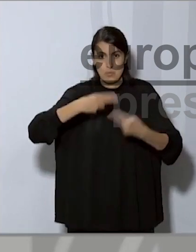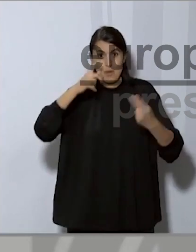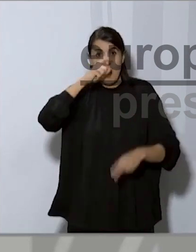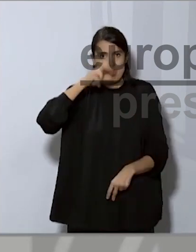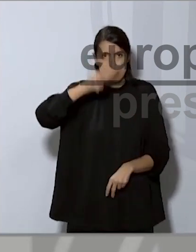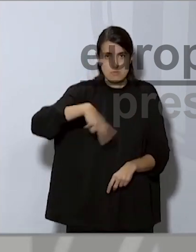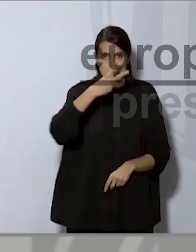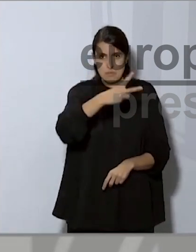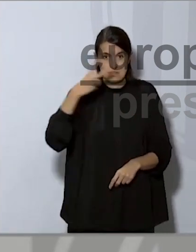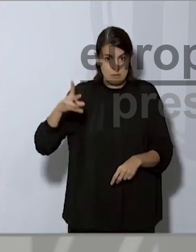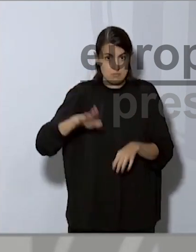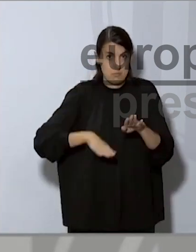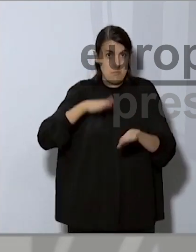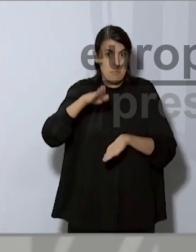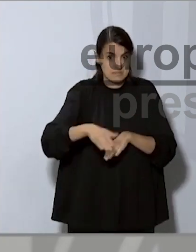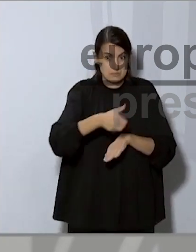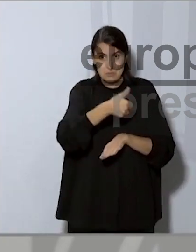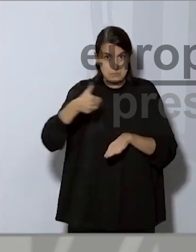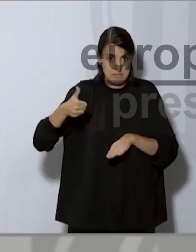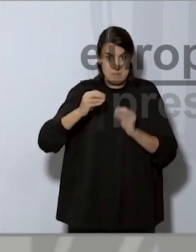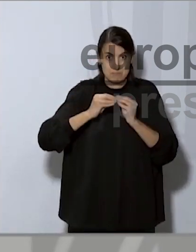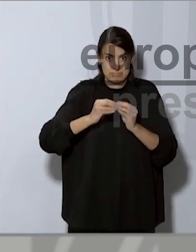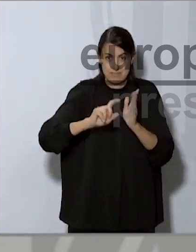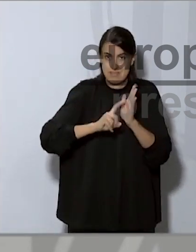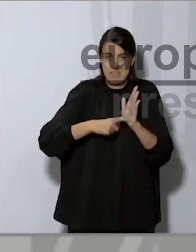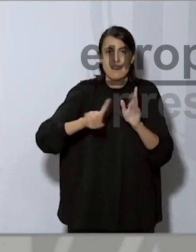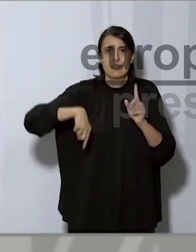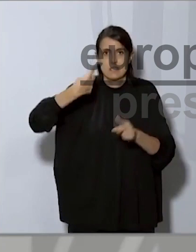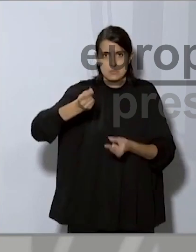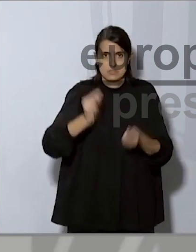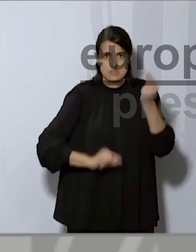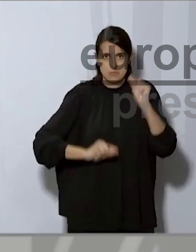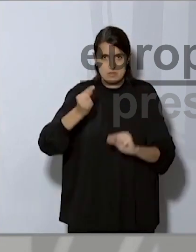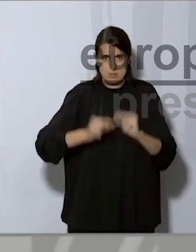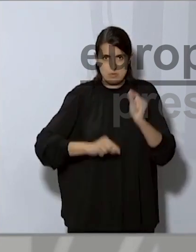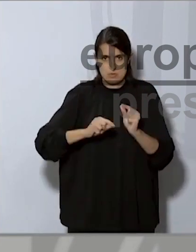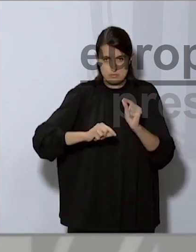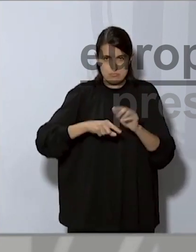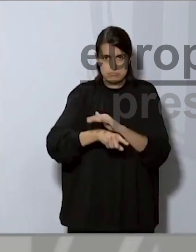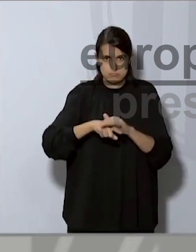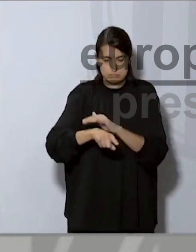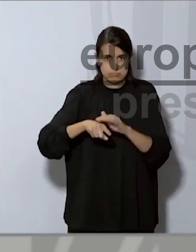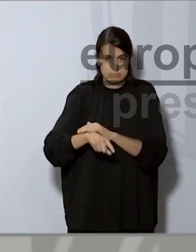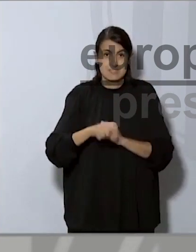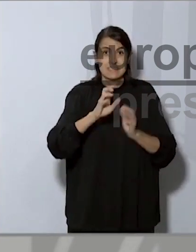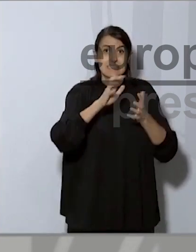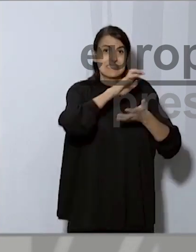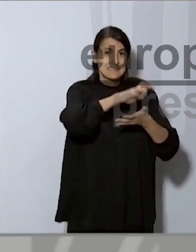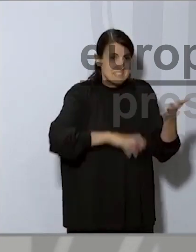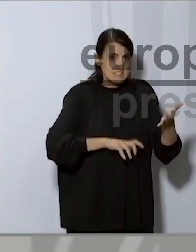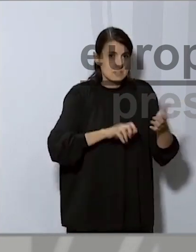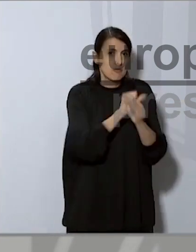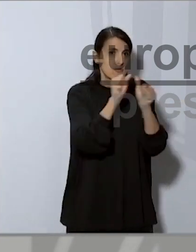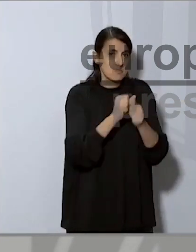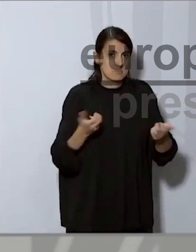pas que saben és necessari per la tramitació dels pressupostos. El text, que avui també s'ha aprovat tramitar-lo per la via d'urgència, recull un